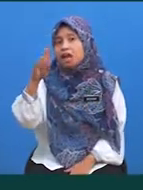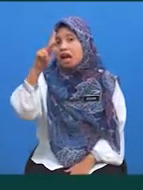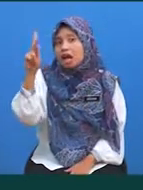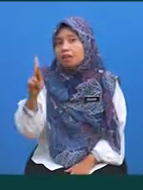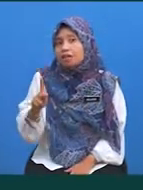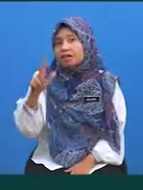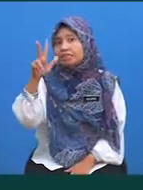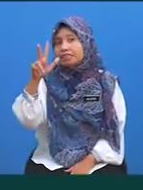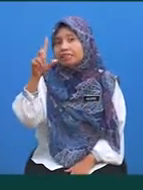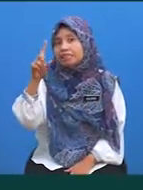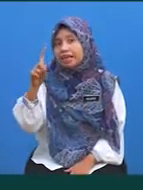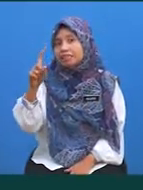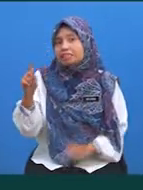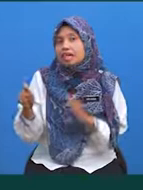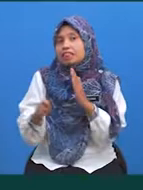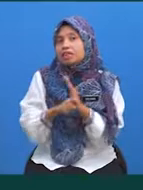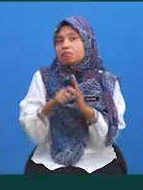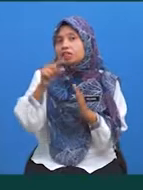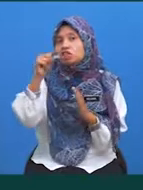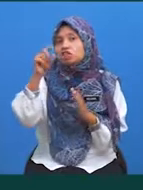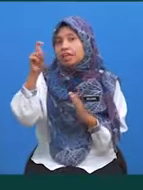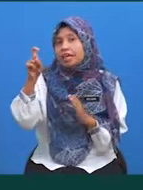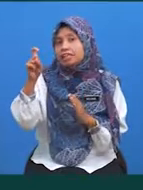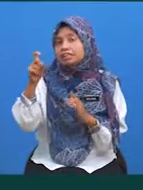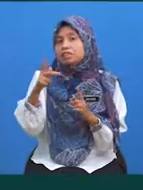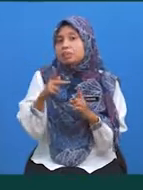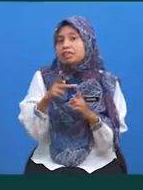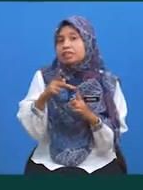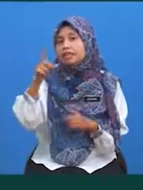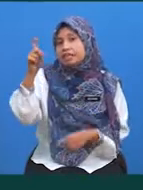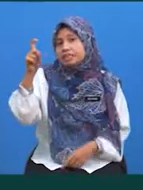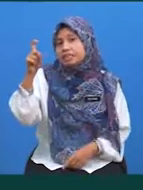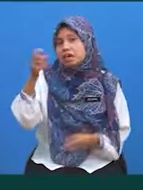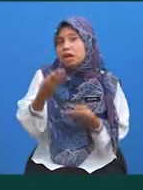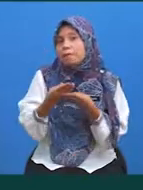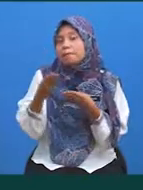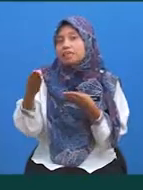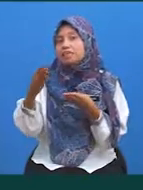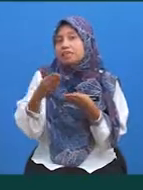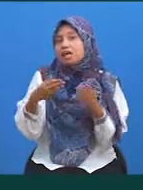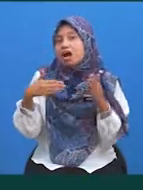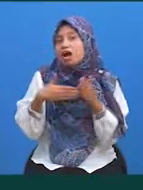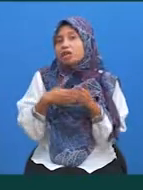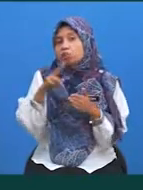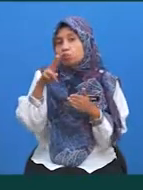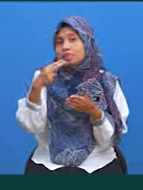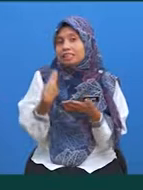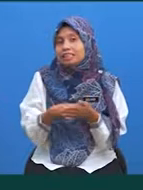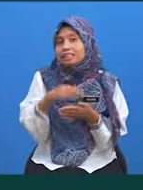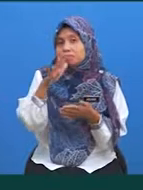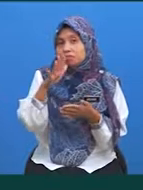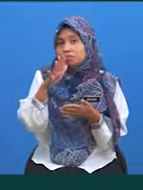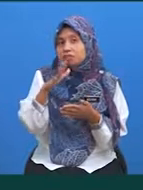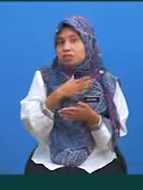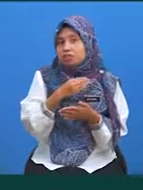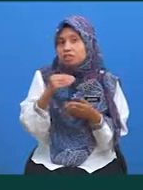3X tambah GX terhadap X bagi hat 2 hingga 5 Dan